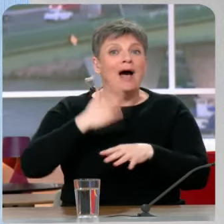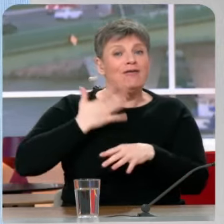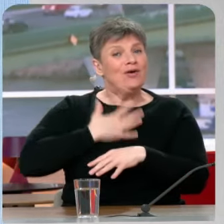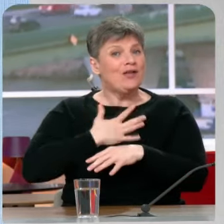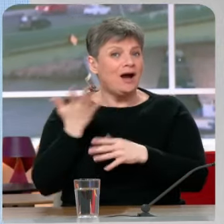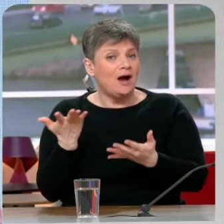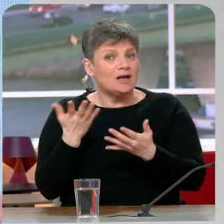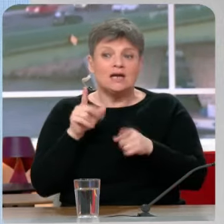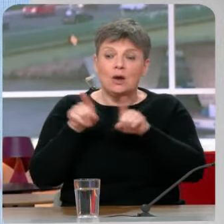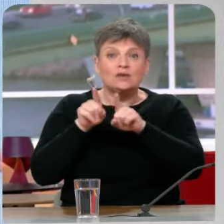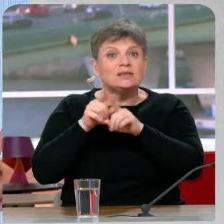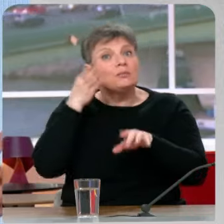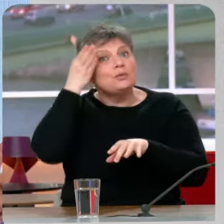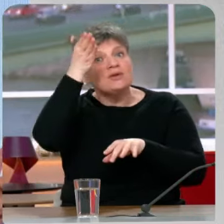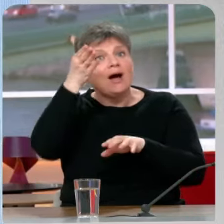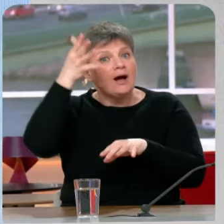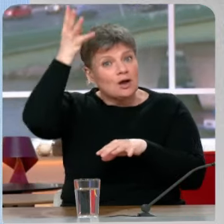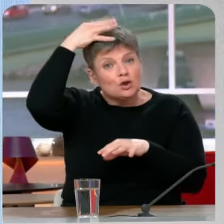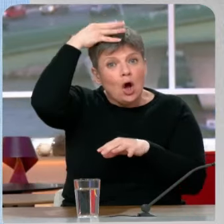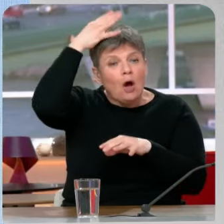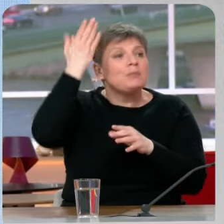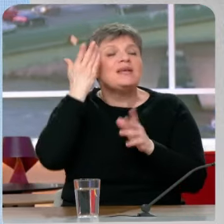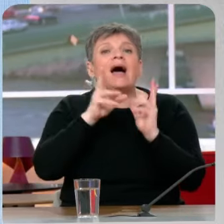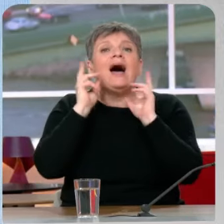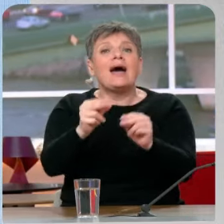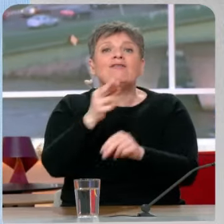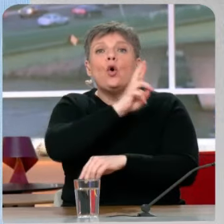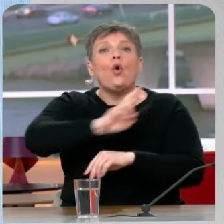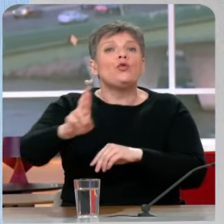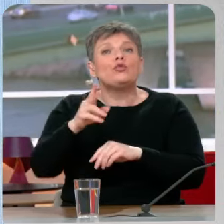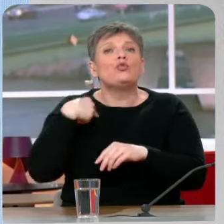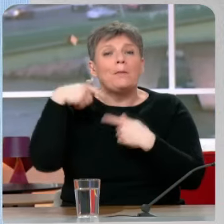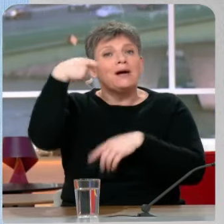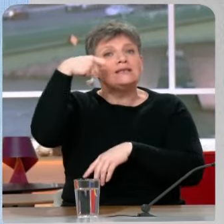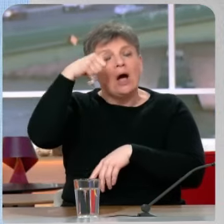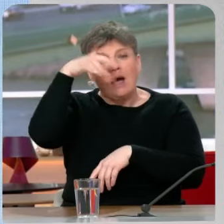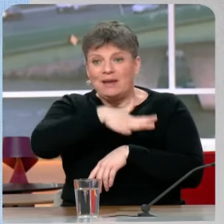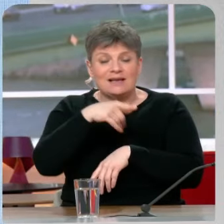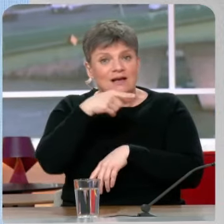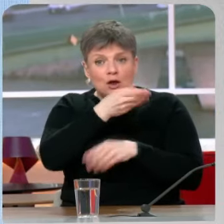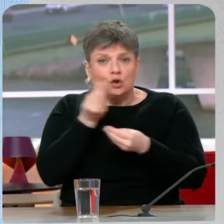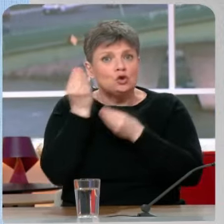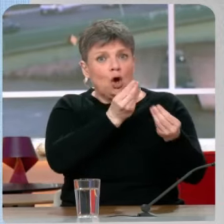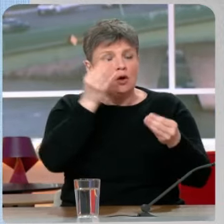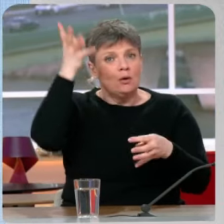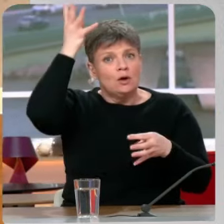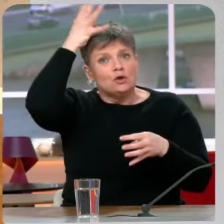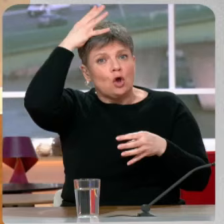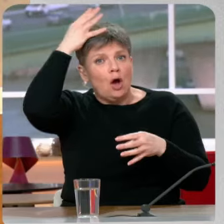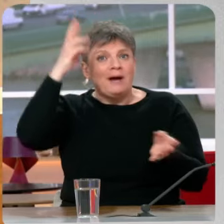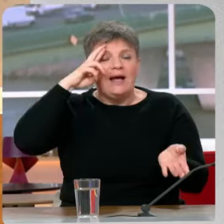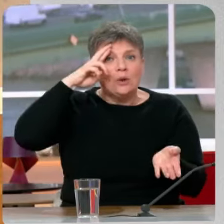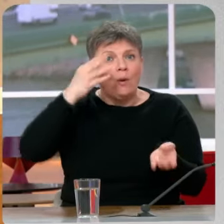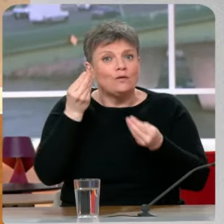les meilleurs alliés de Trump, si Trump revient à la Maison-Blanche. C'est ça l'enjeu historique. Je n'insisterai jamais suffisamment là-dessus. Vous êtes donc d'accord avec la